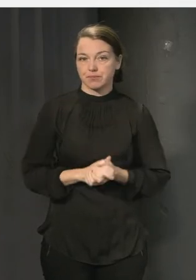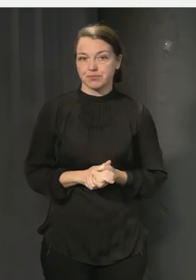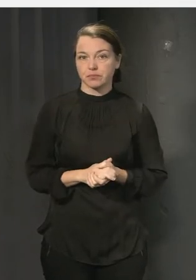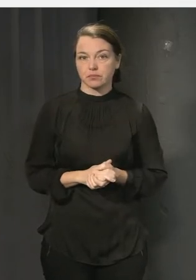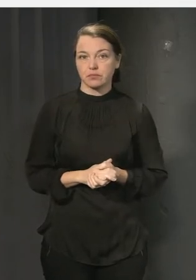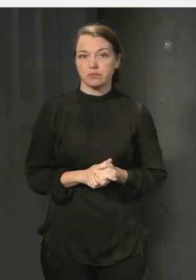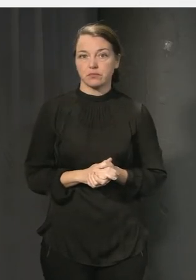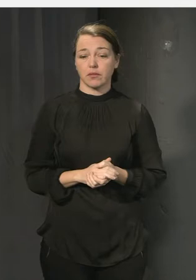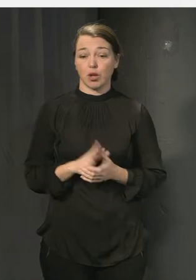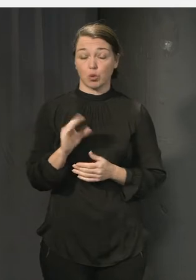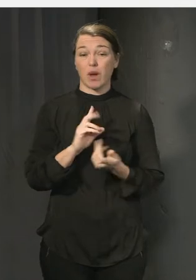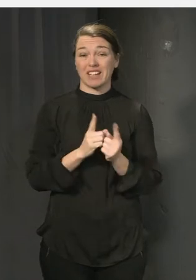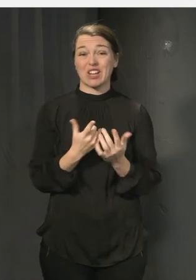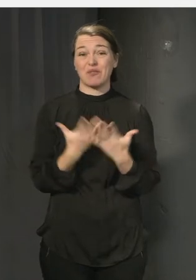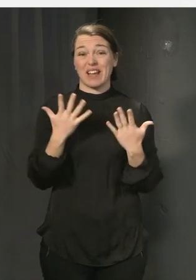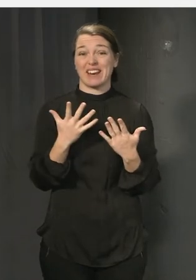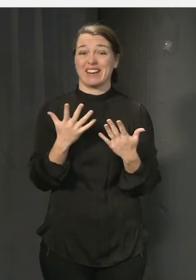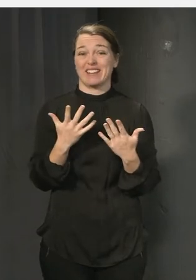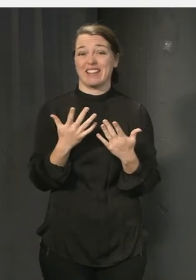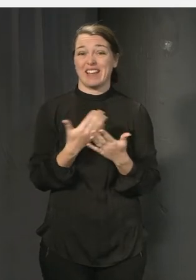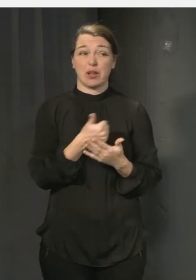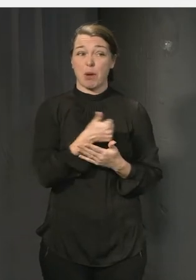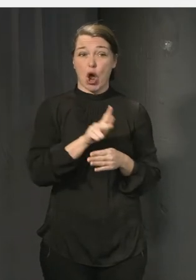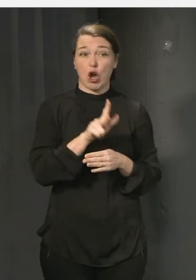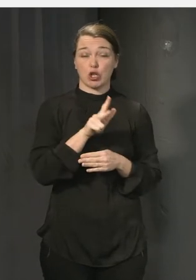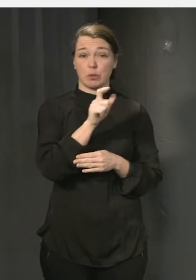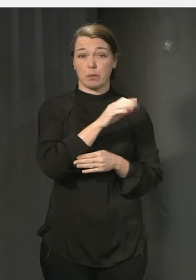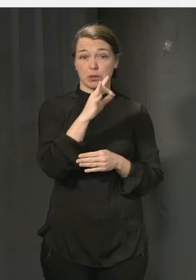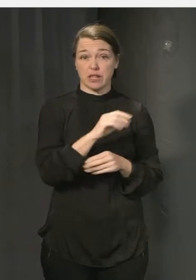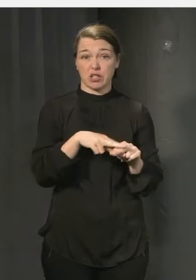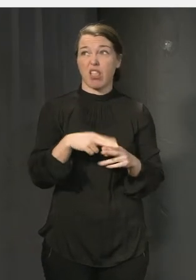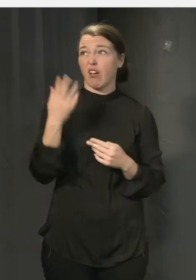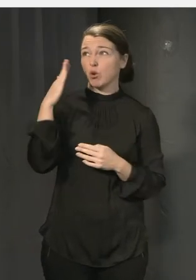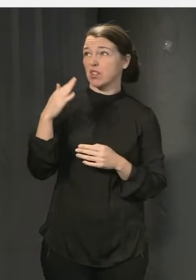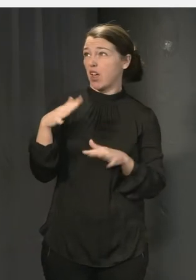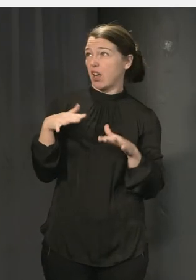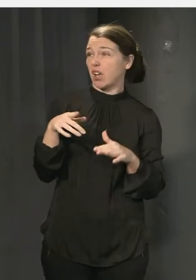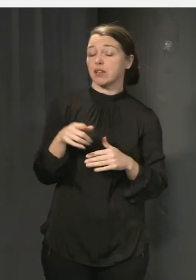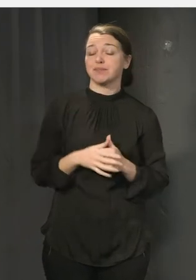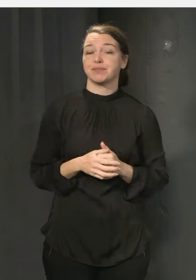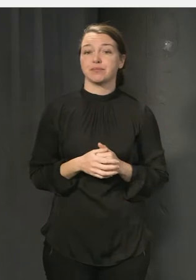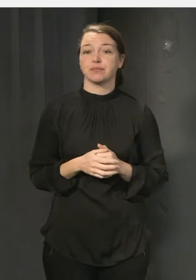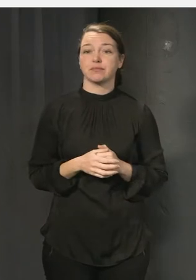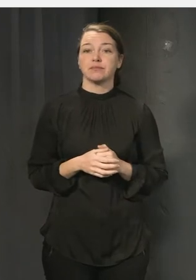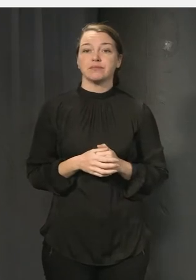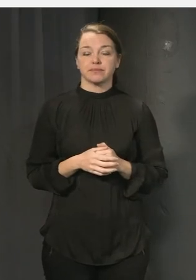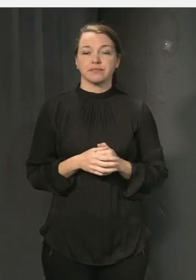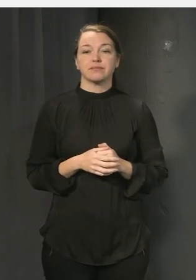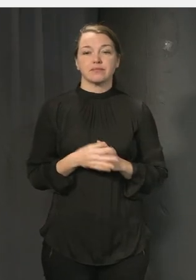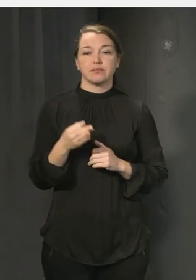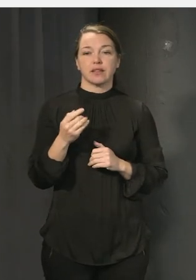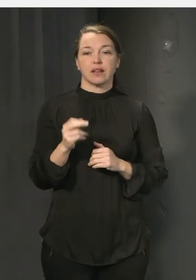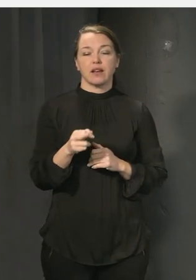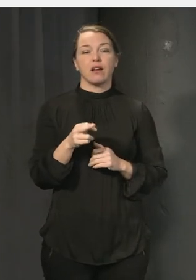vara mer än 18% som upplever att vuxenvärlden reagerar. Människor har ju en tendens att reagera på det som efterfrågas och som jag var inne på